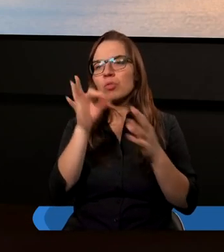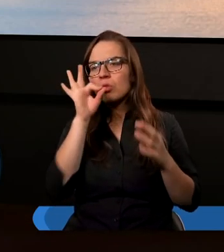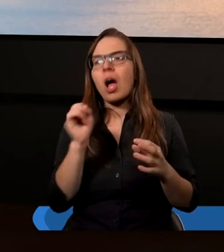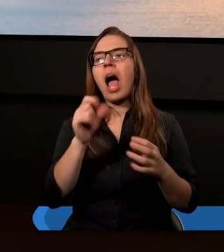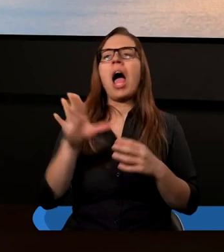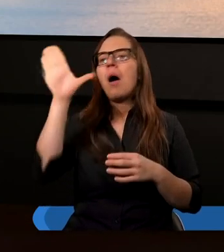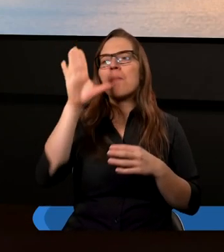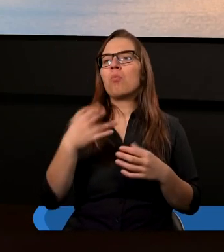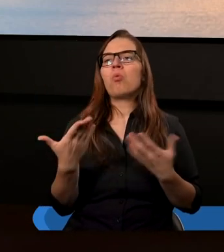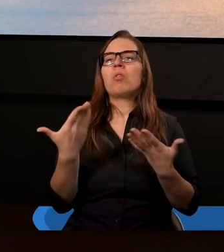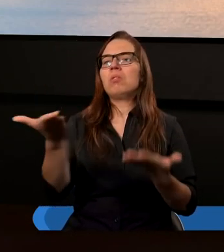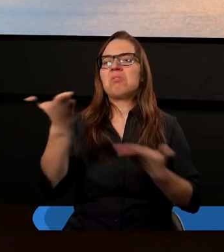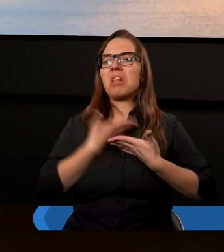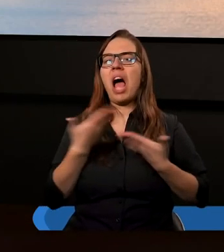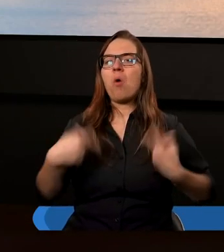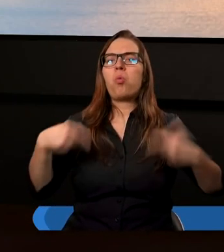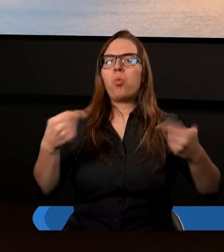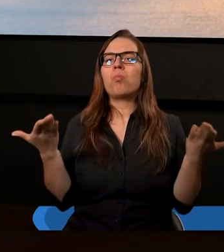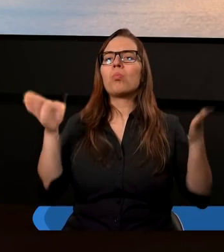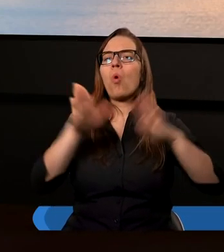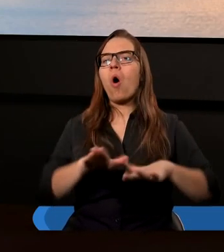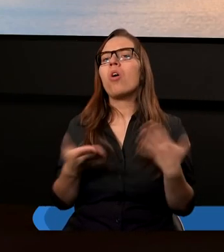tak dalej, a nie ma tego błogosławieństwa